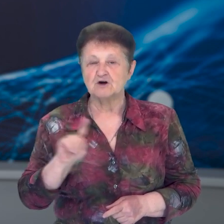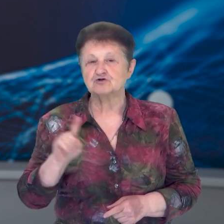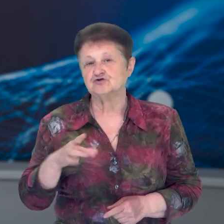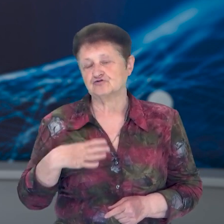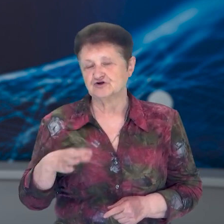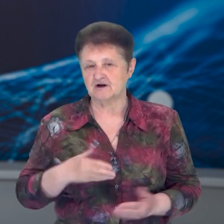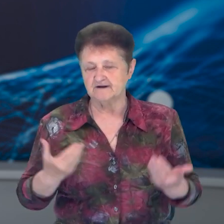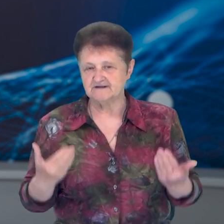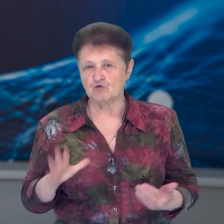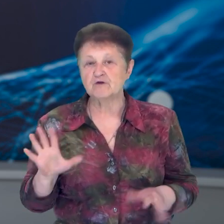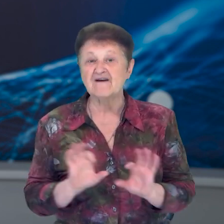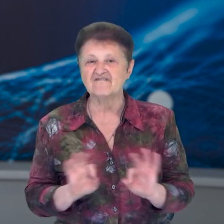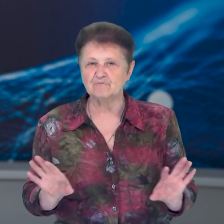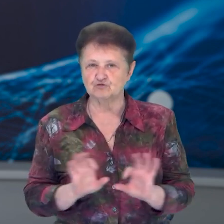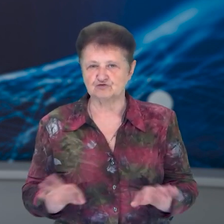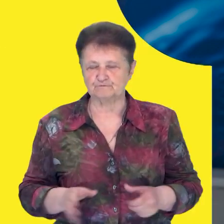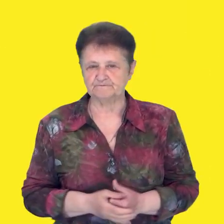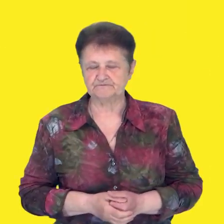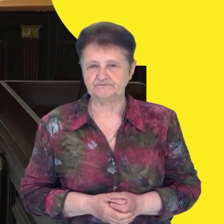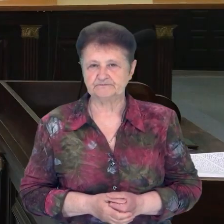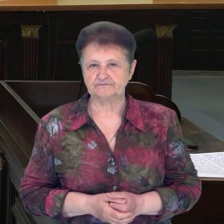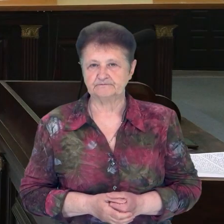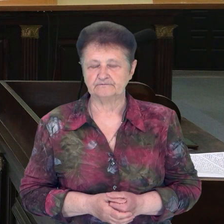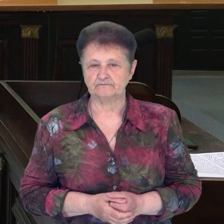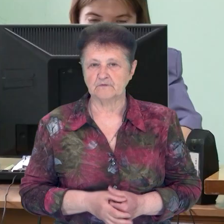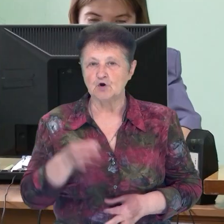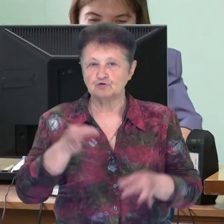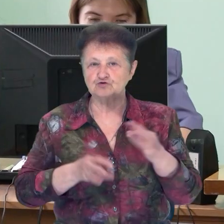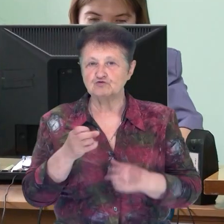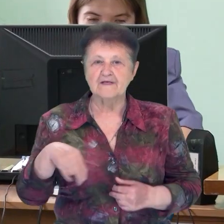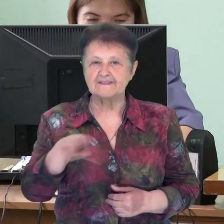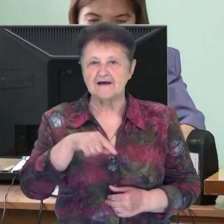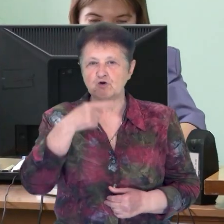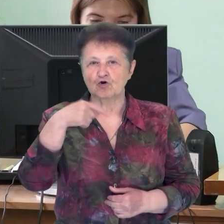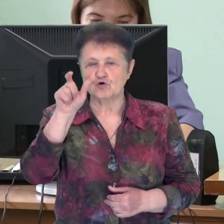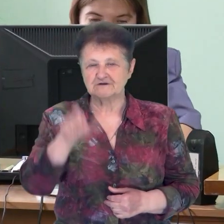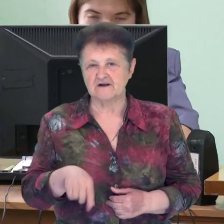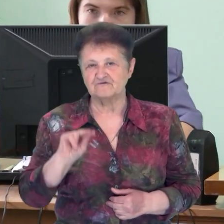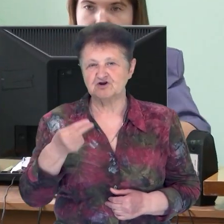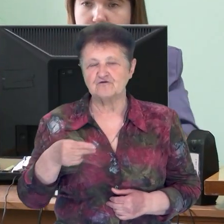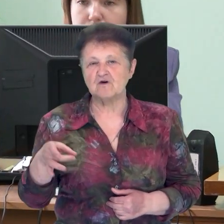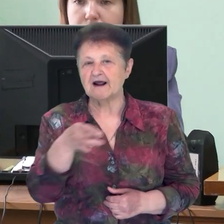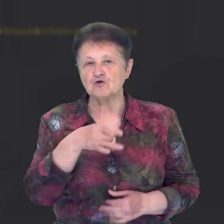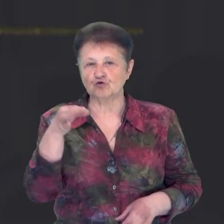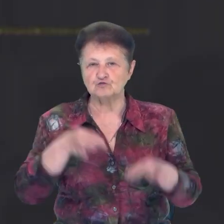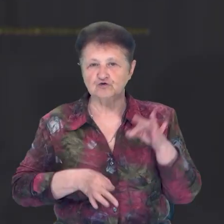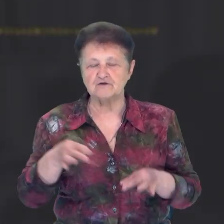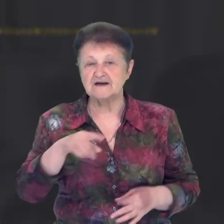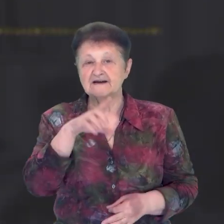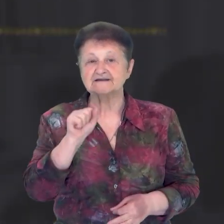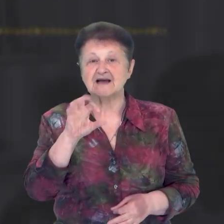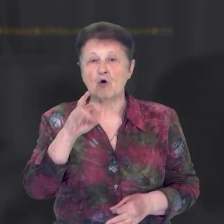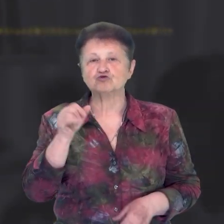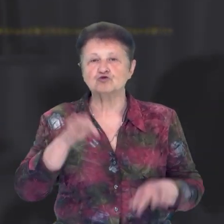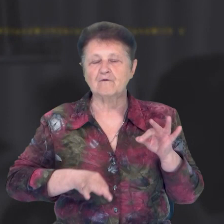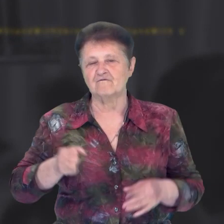чекає на вас сьогодні у випуску, дивіться далі. Суд над росіянином. У Чернігівському районному суді заочно сутять